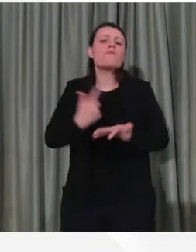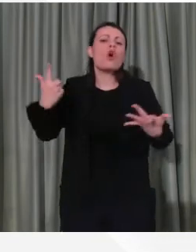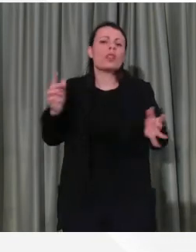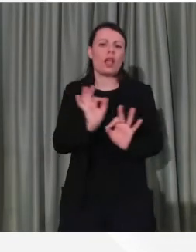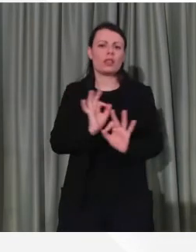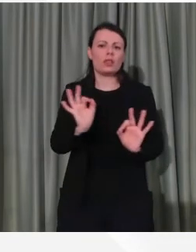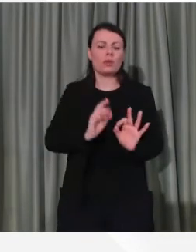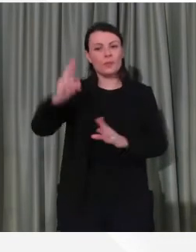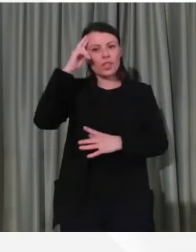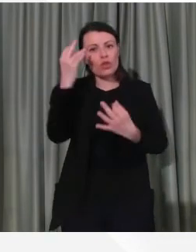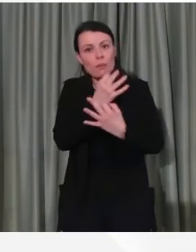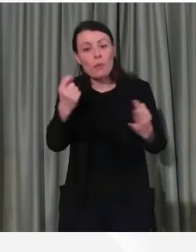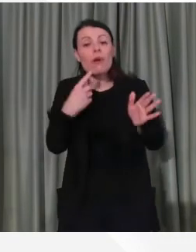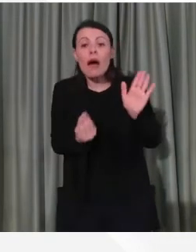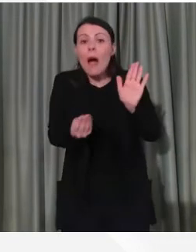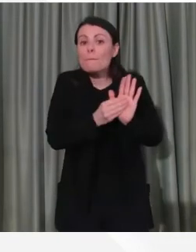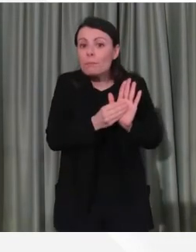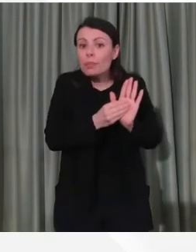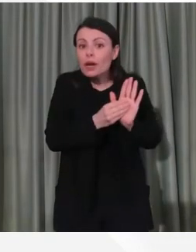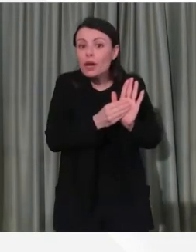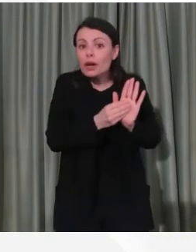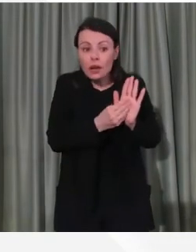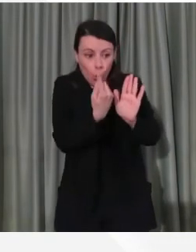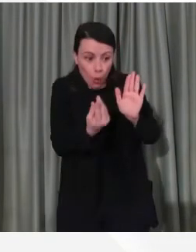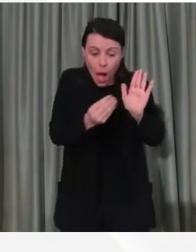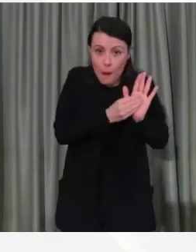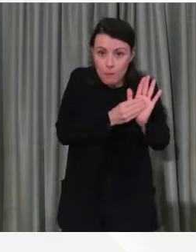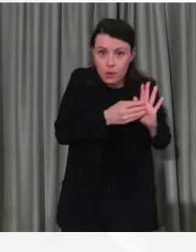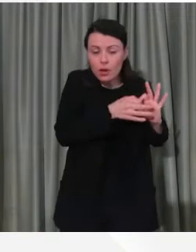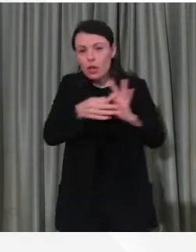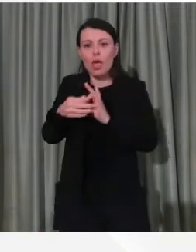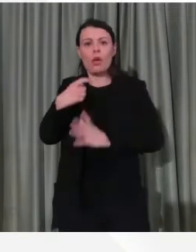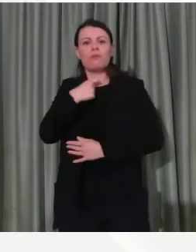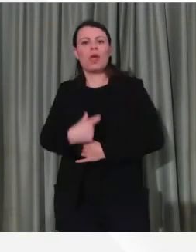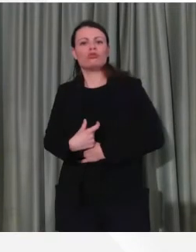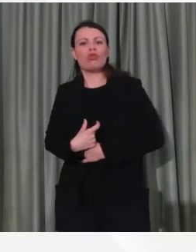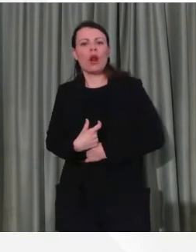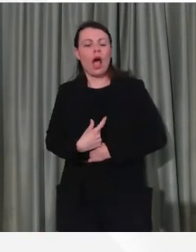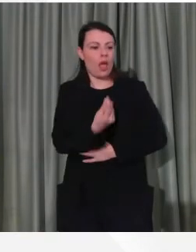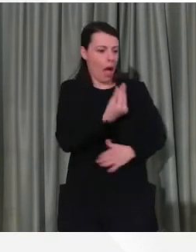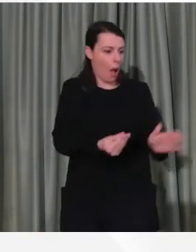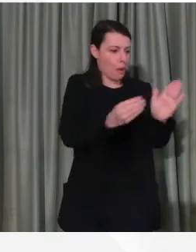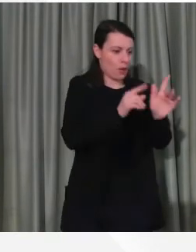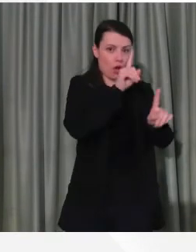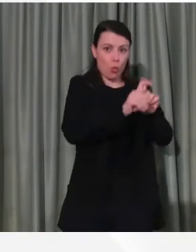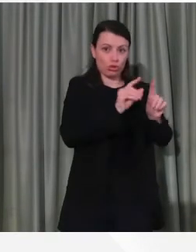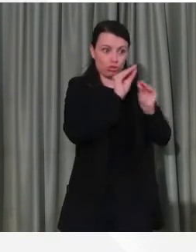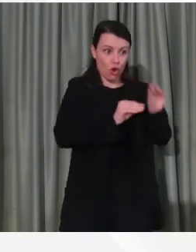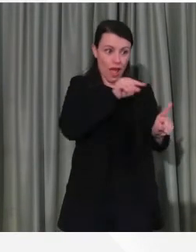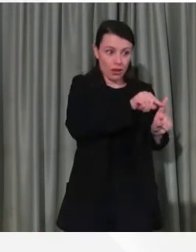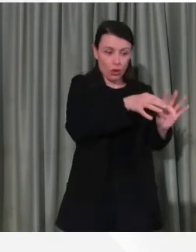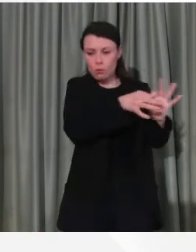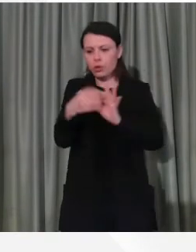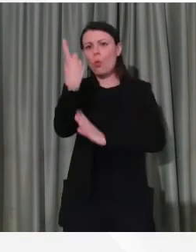app è personale, cioè il questionario deve essere sempre della stessa persona. Sulla stessa app non si possono fare